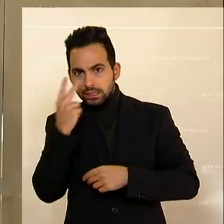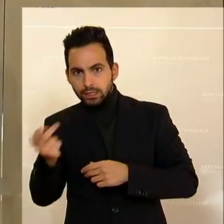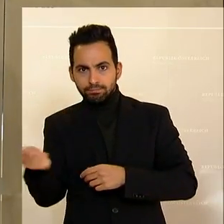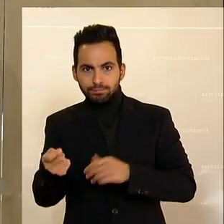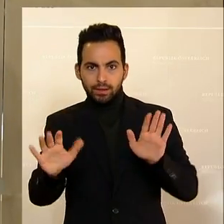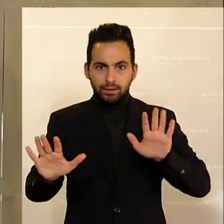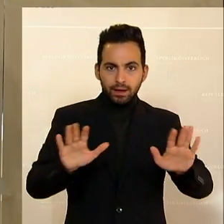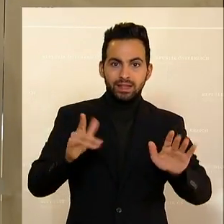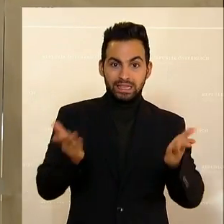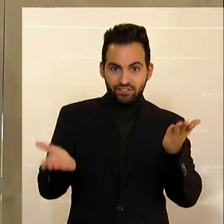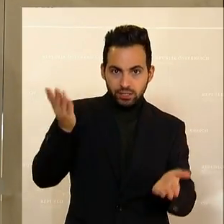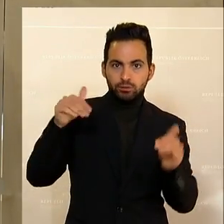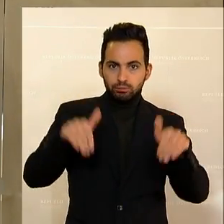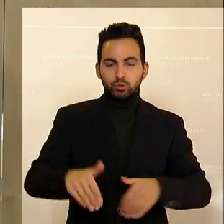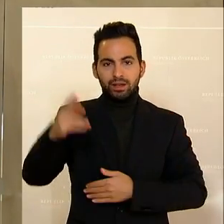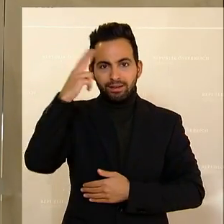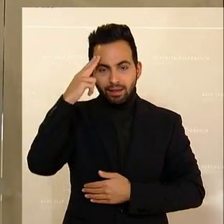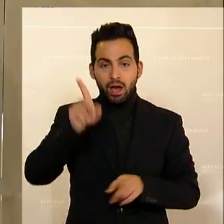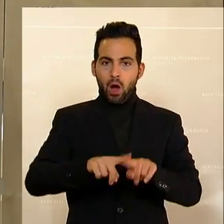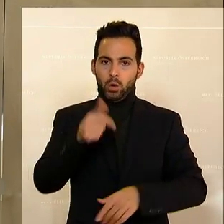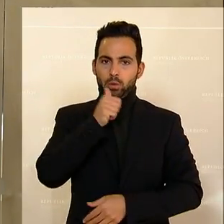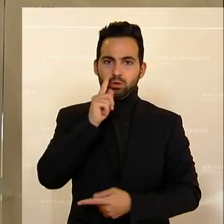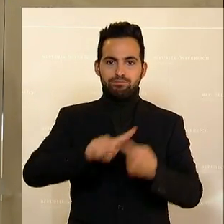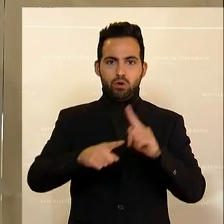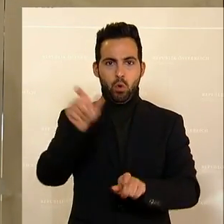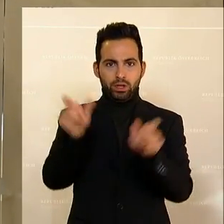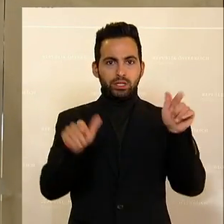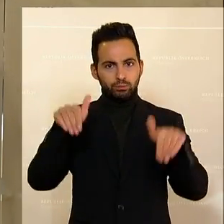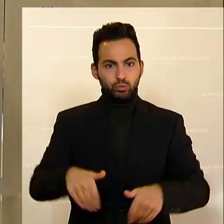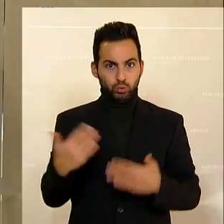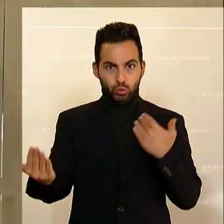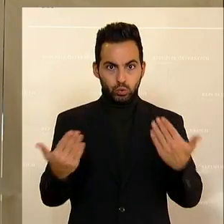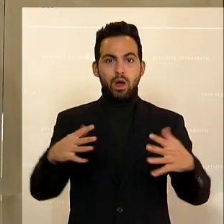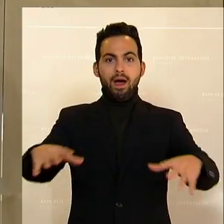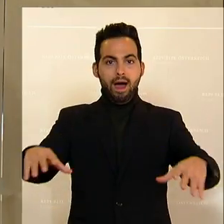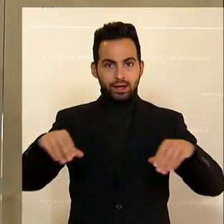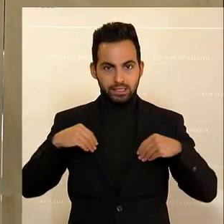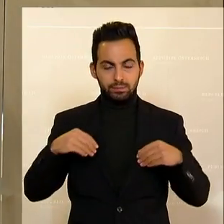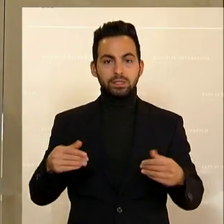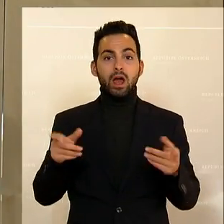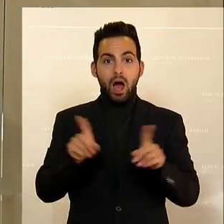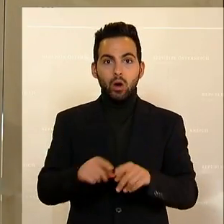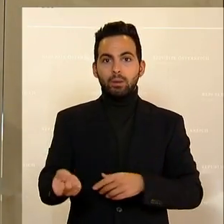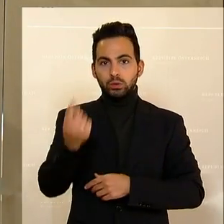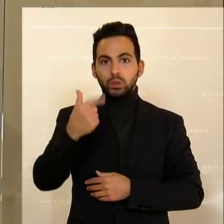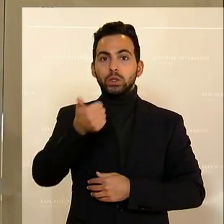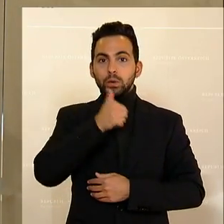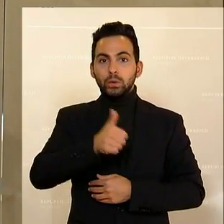Und das müssen auch grüne Politiker zur Kenntnis nehmen. Und vor allem grüne